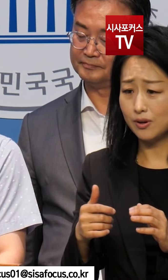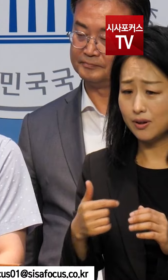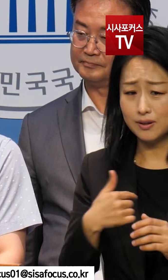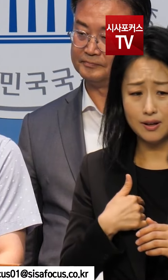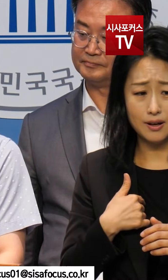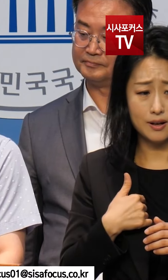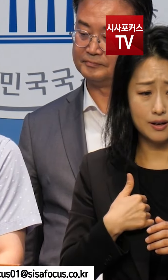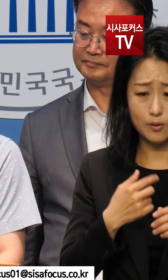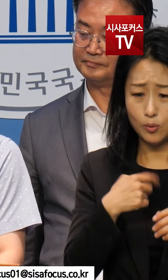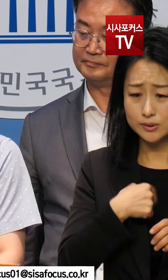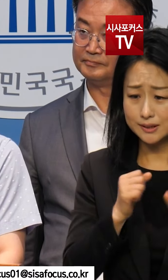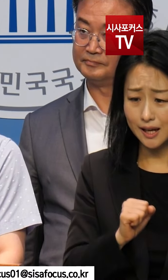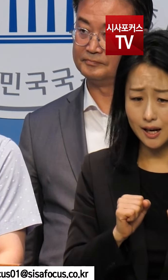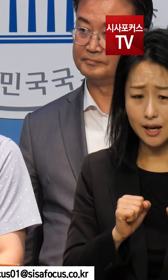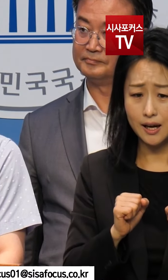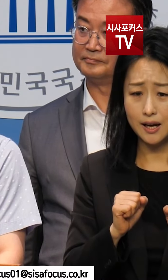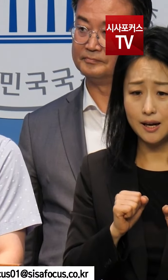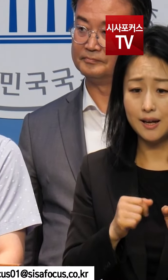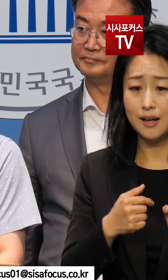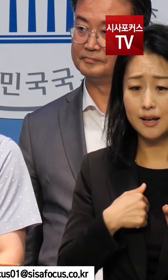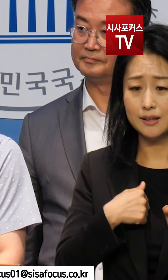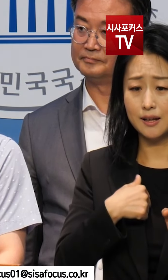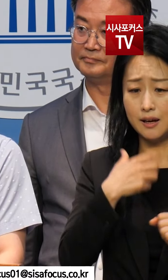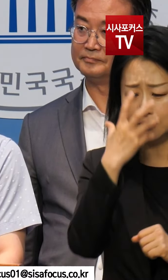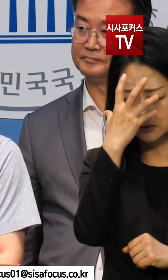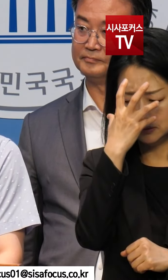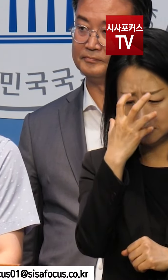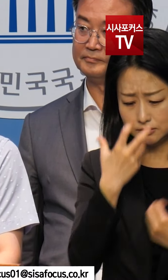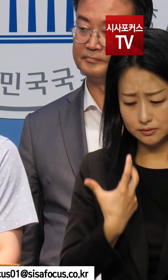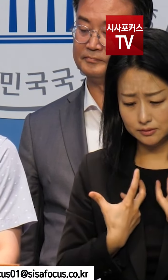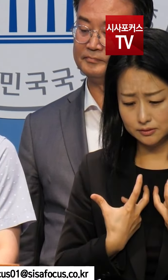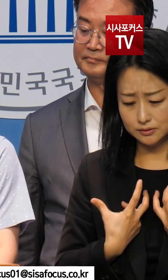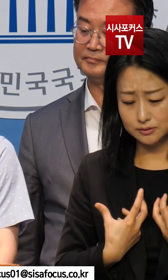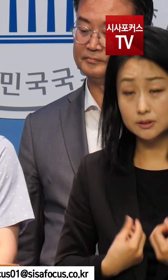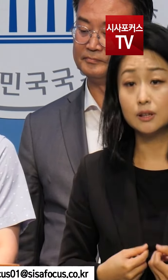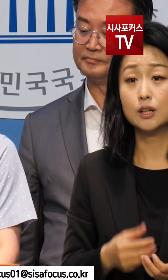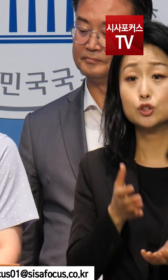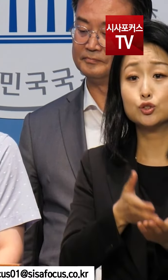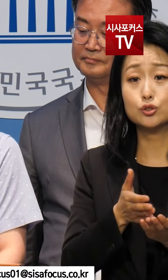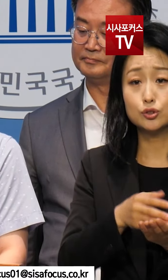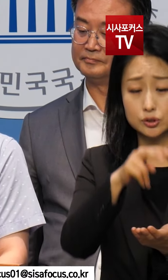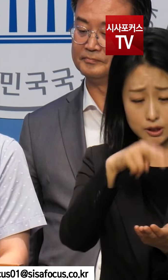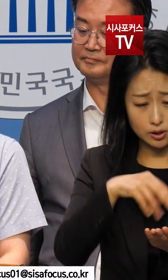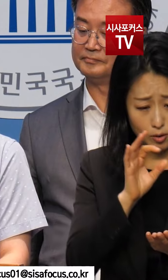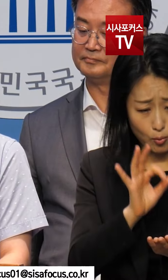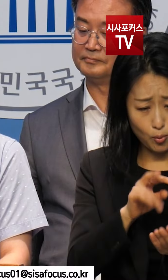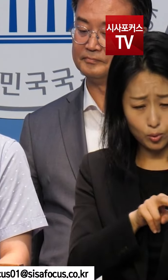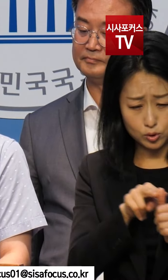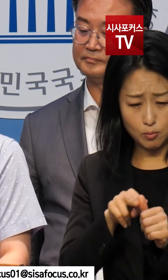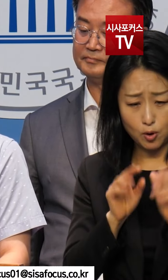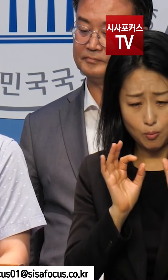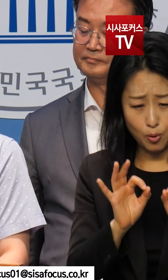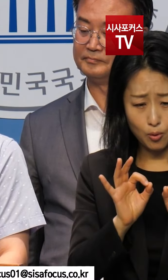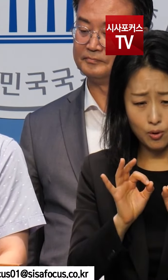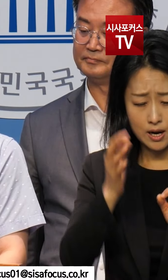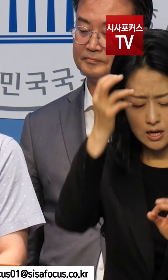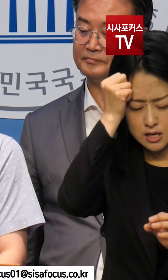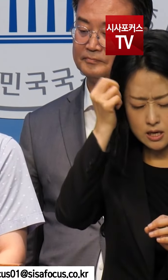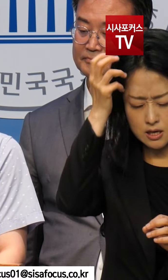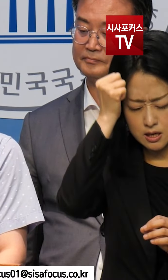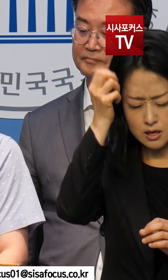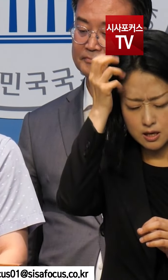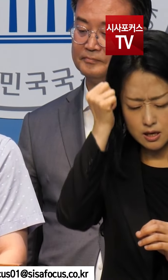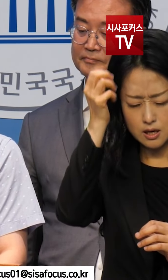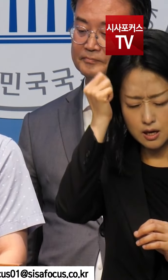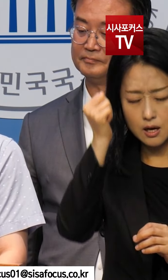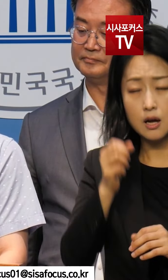온 감정들을 다 덮어버렸습니다. 빠짐없이 뉴스를 읽고 정보를 매일 찾아 머릿속에 각인시키며